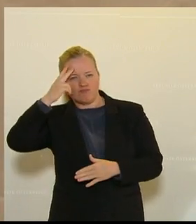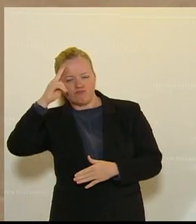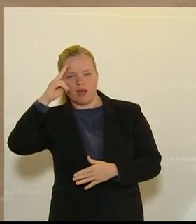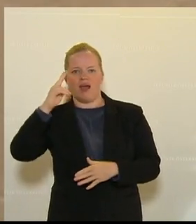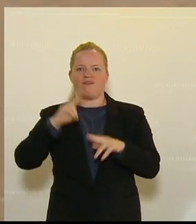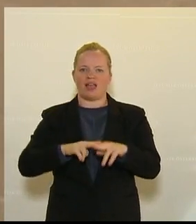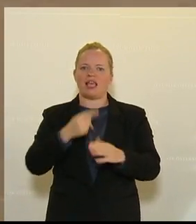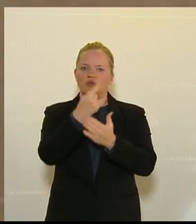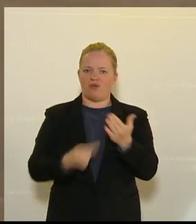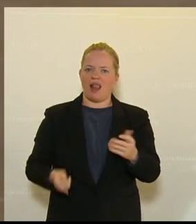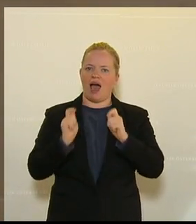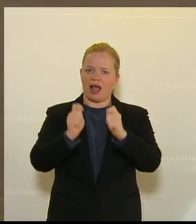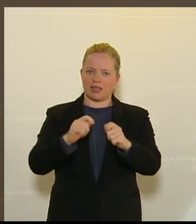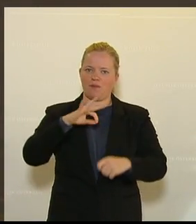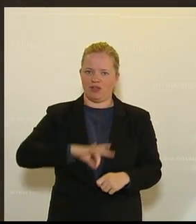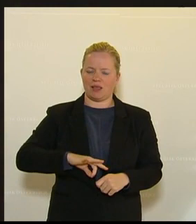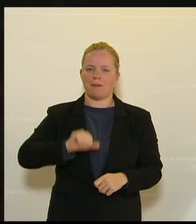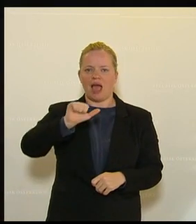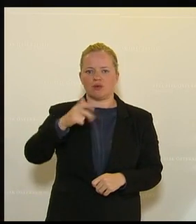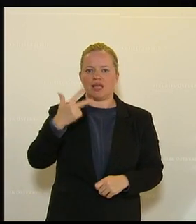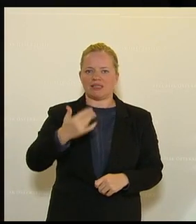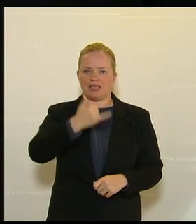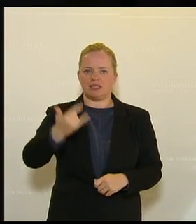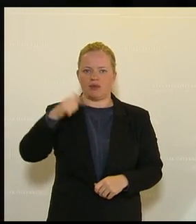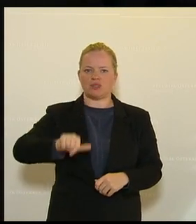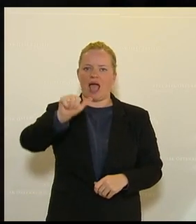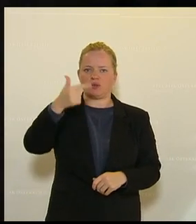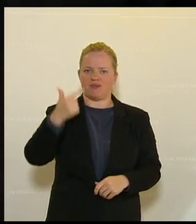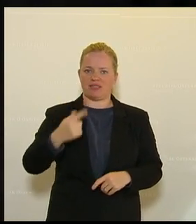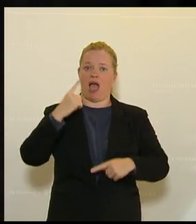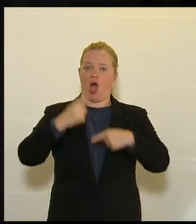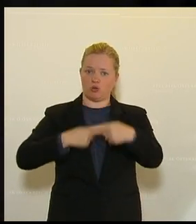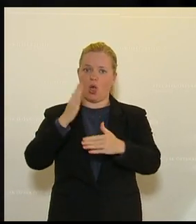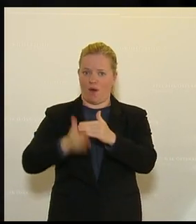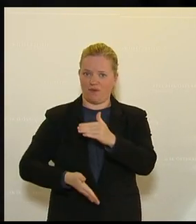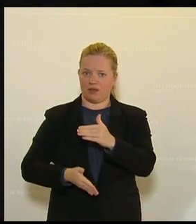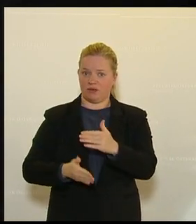die Insolvenzantragspflicht bei 31. Jänner 2021 ausläuft?